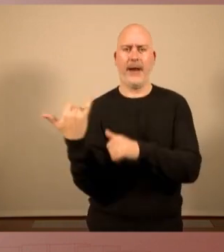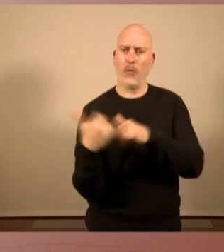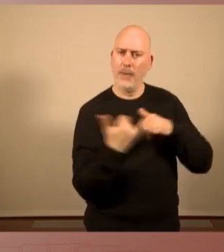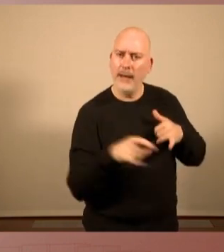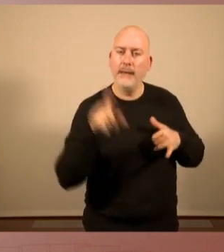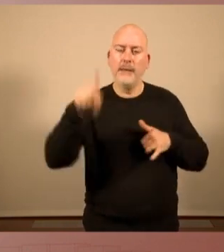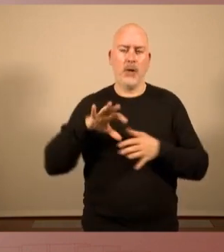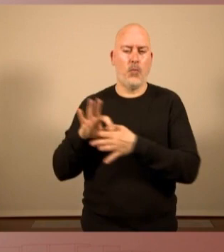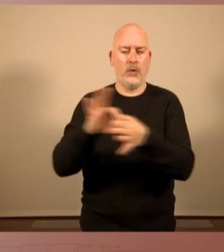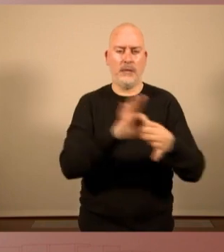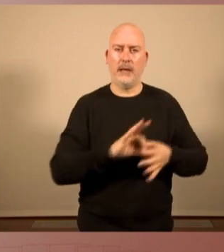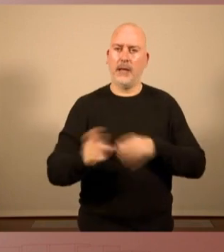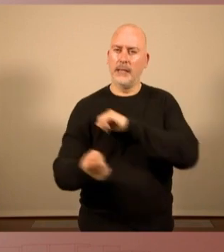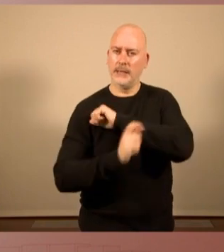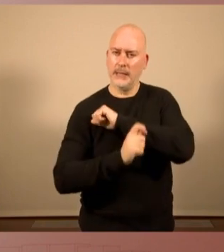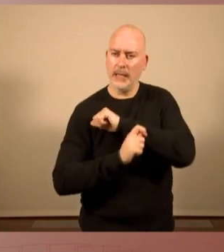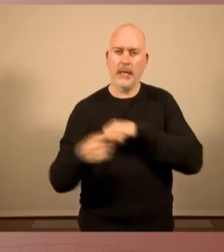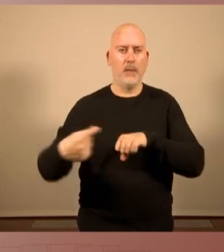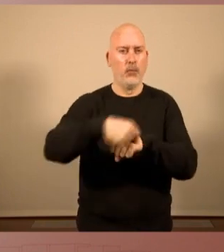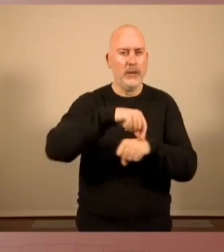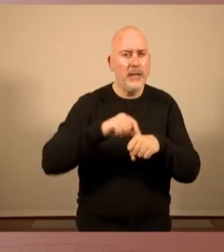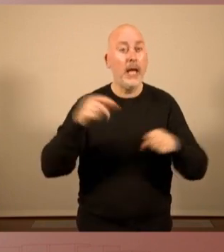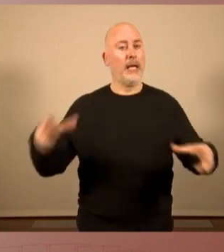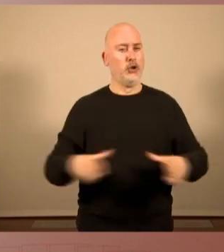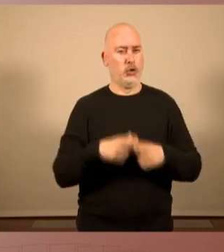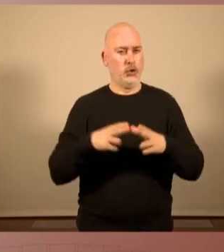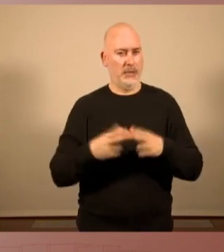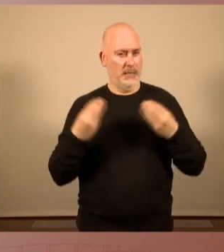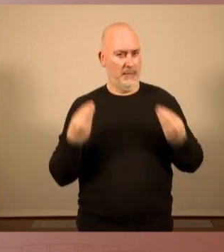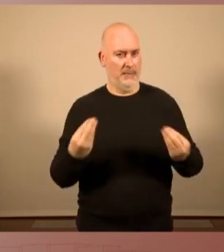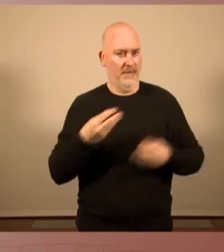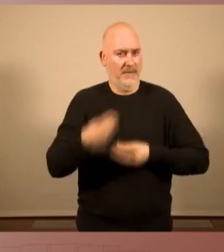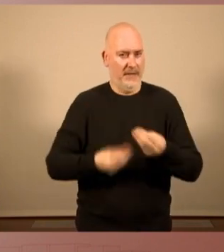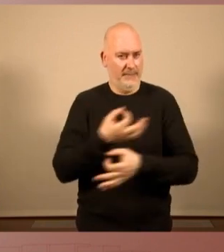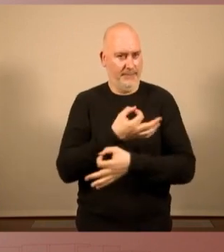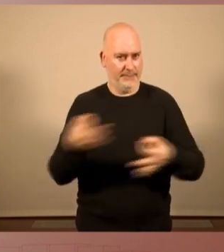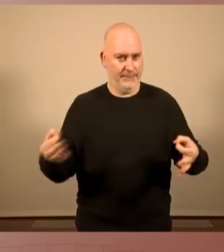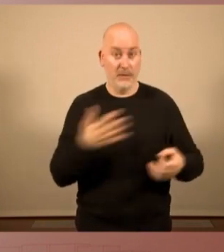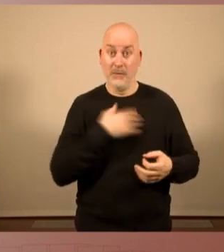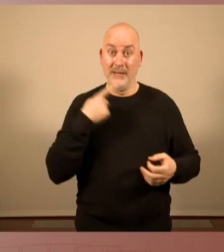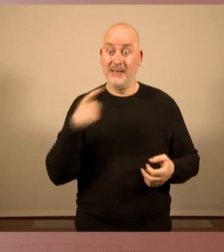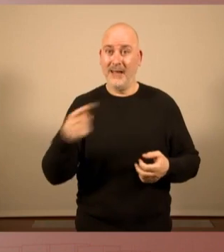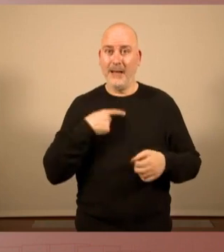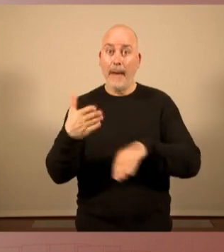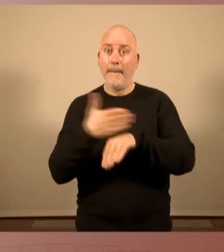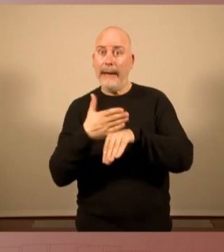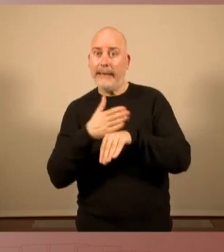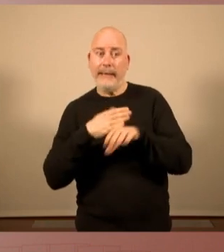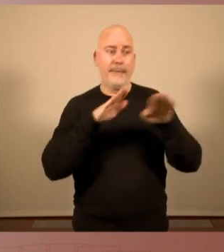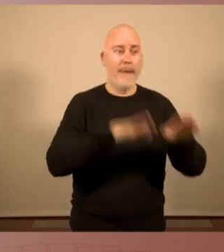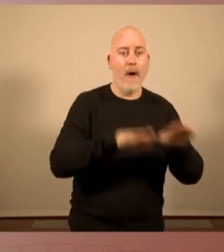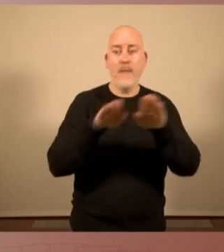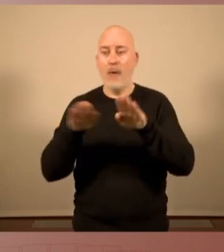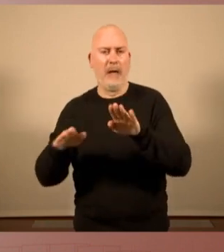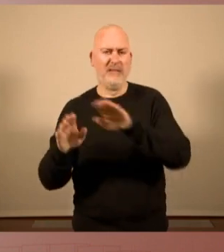estratègica, política i social que superi partidismes, que superi